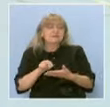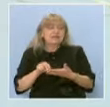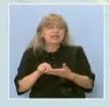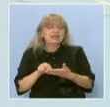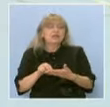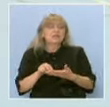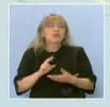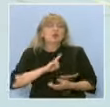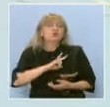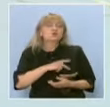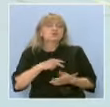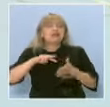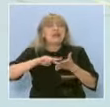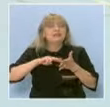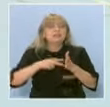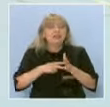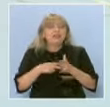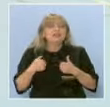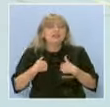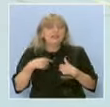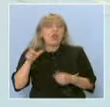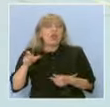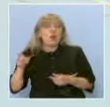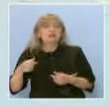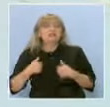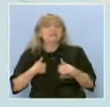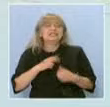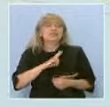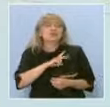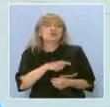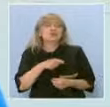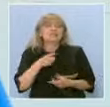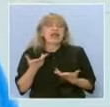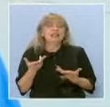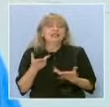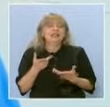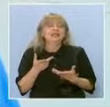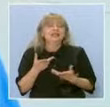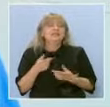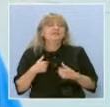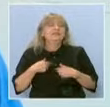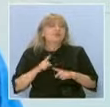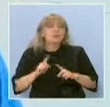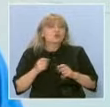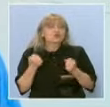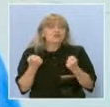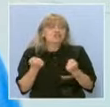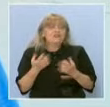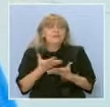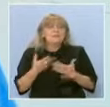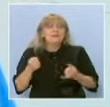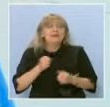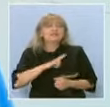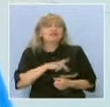социален план, защото ние хората сме социални животни и не можем да живеем без внимателно изградените от нас